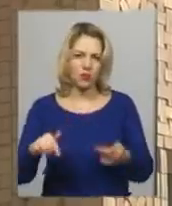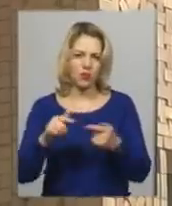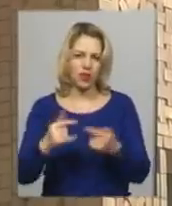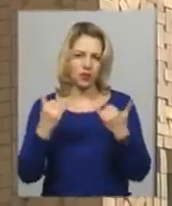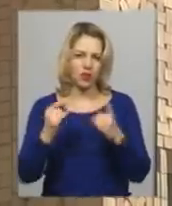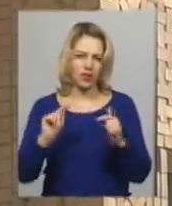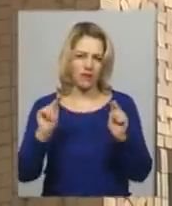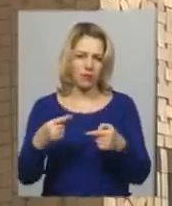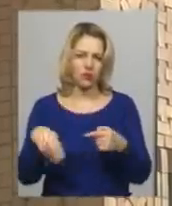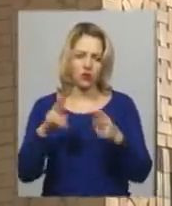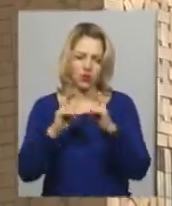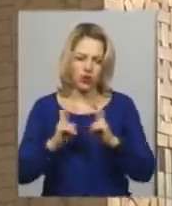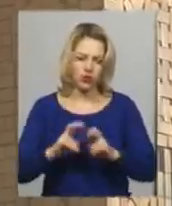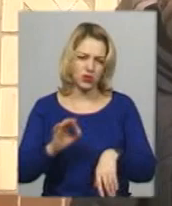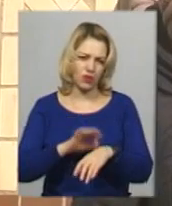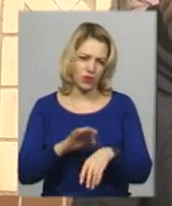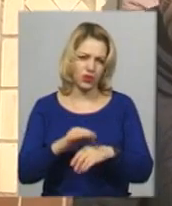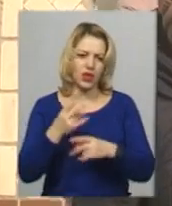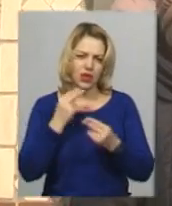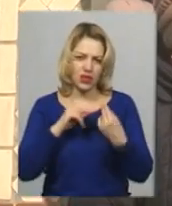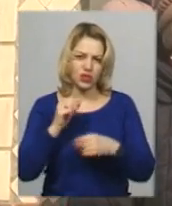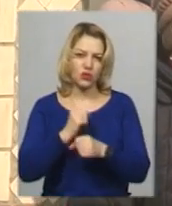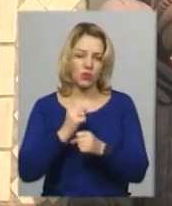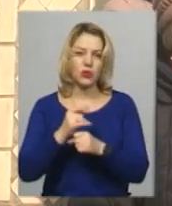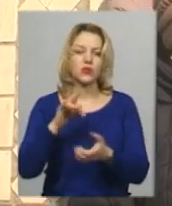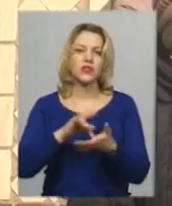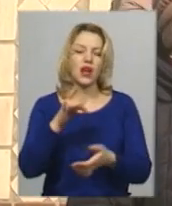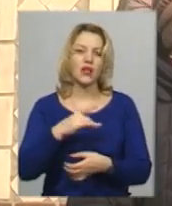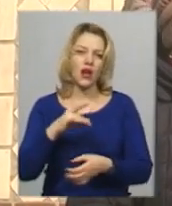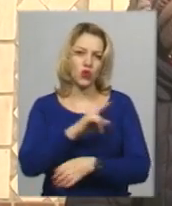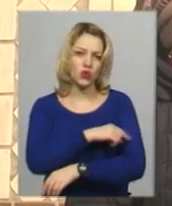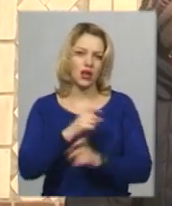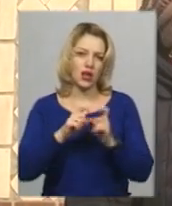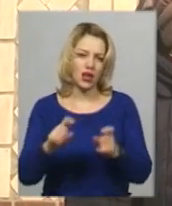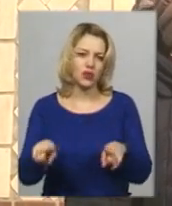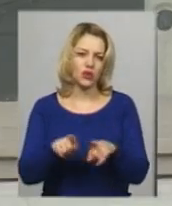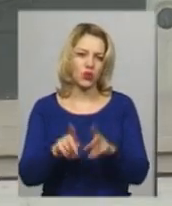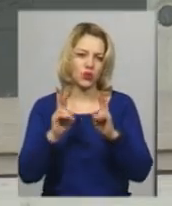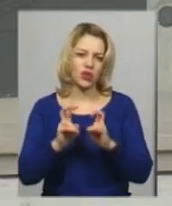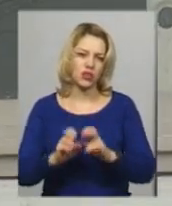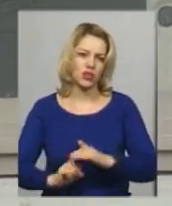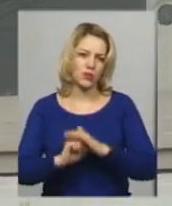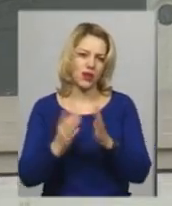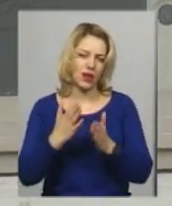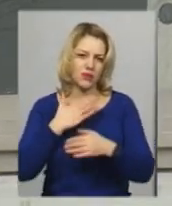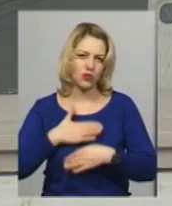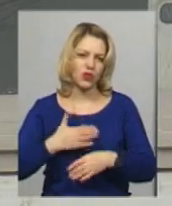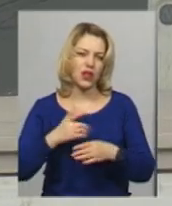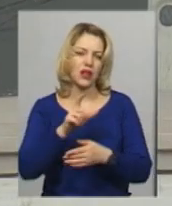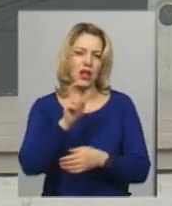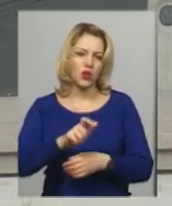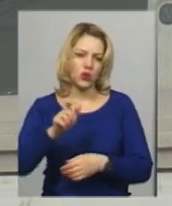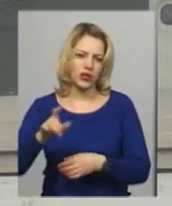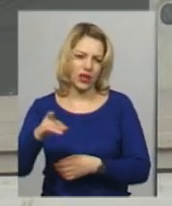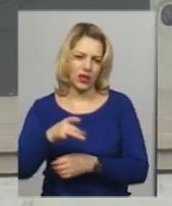лікування та діагностики хворих, доцільно зробити у Центральній районній лікарні таку діагностичну базу, яка б задовільняла мешканців району, каже